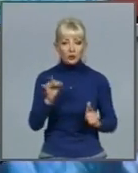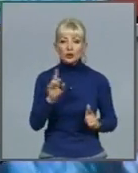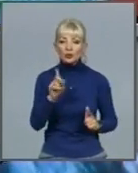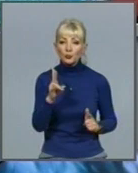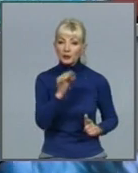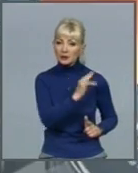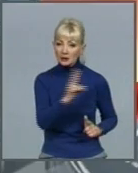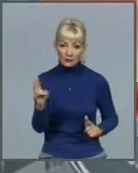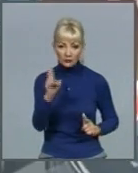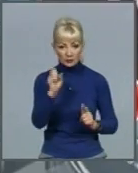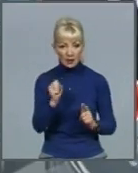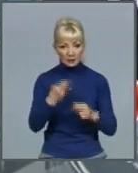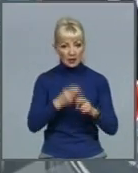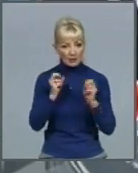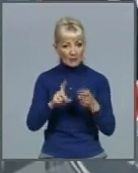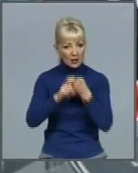небезпеку.